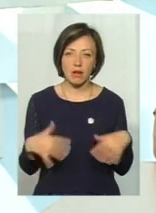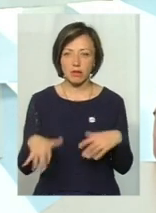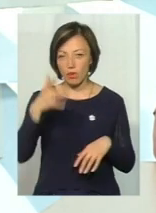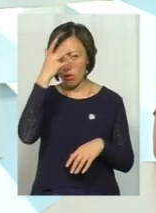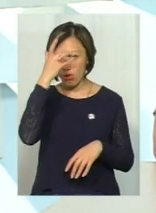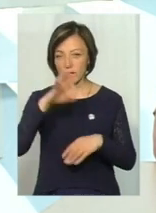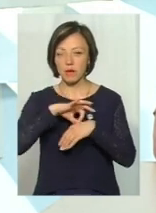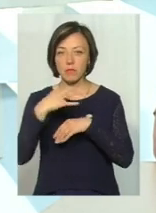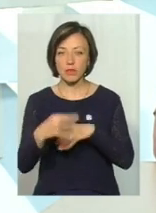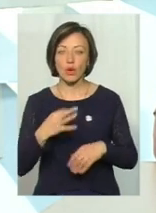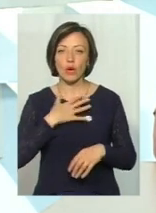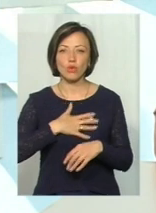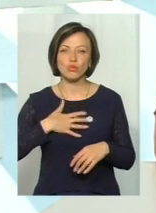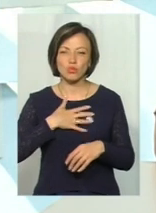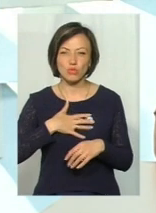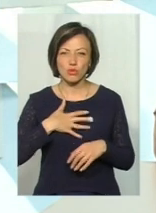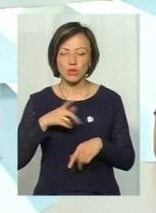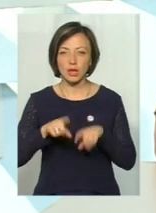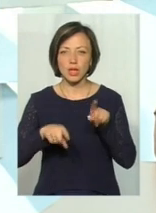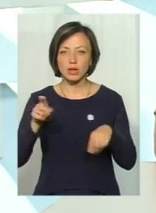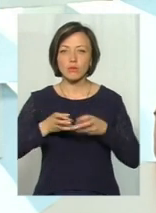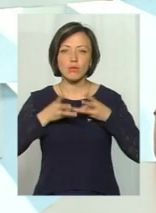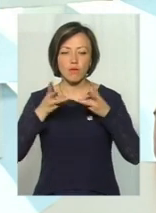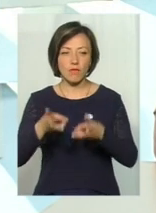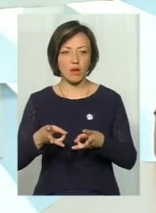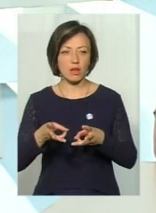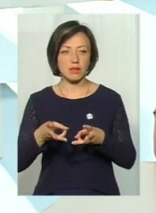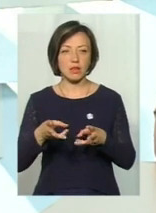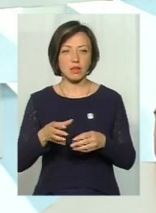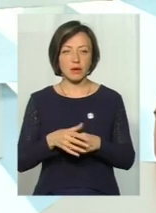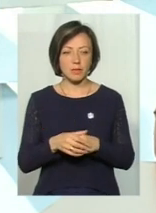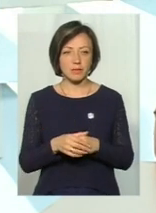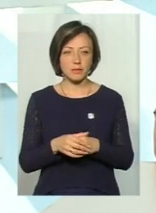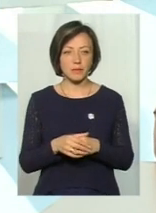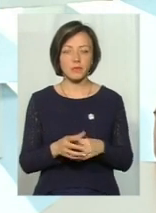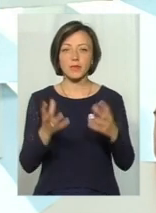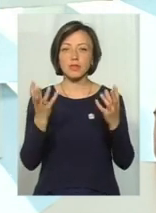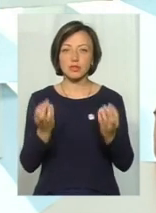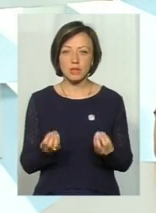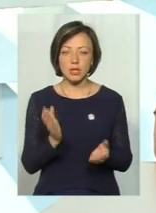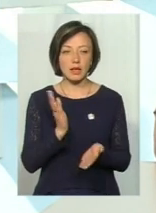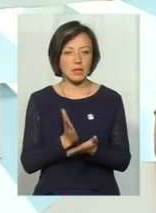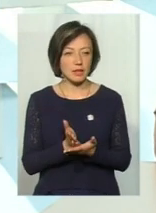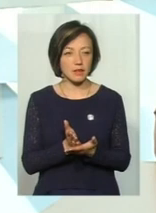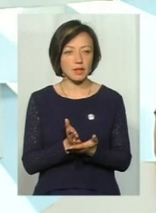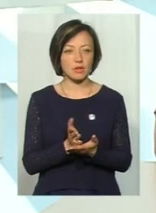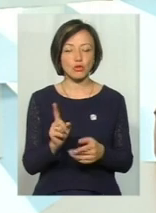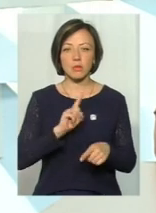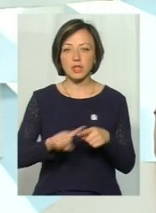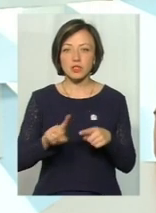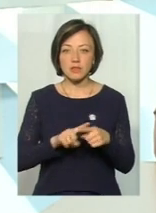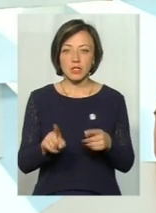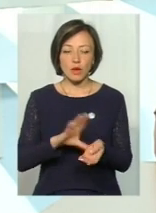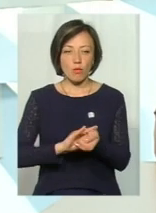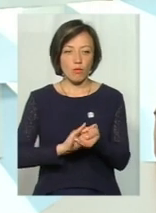головна біль, нудота, інколи блювання. Ще спостерігається те, що пришвидшується